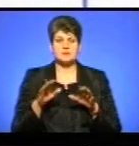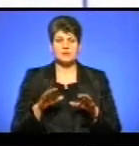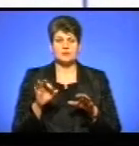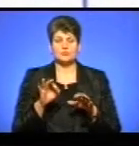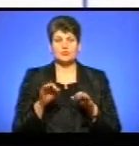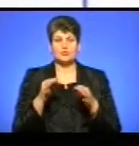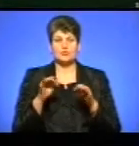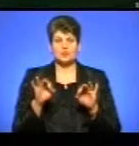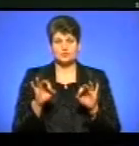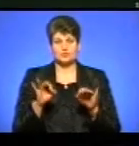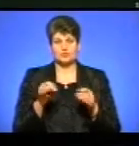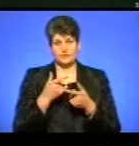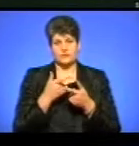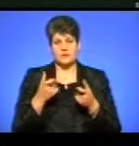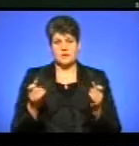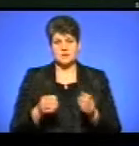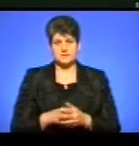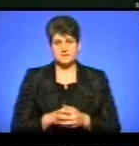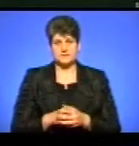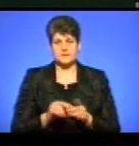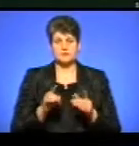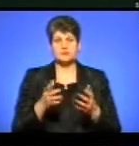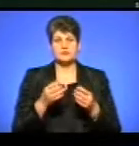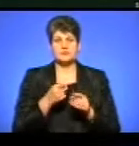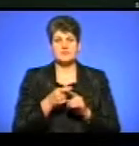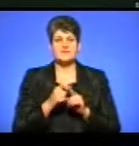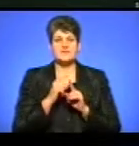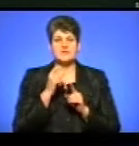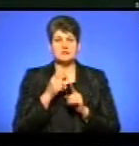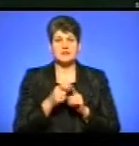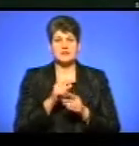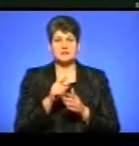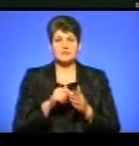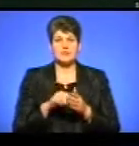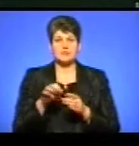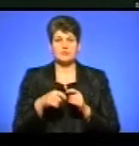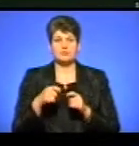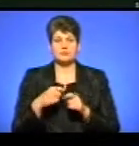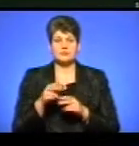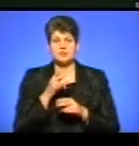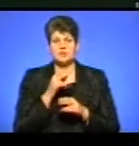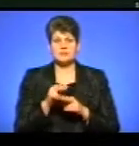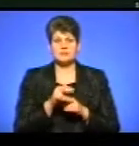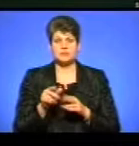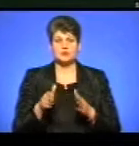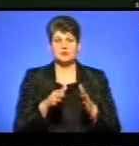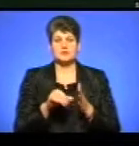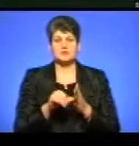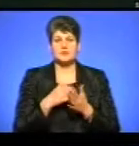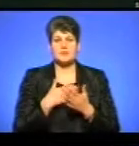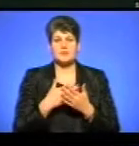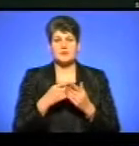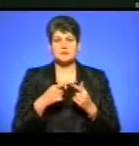публічної інформації. Щоб отримати відповіді на запитання про порушення під час ремонту доріг, представники громадської